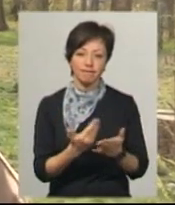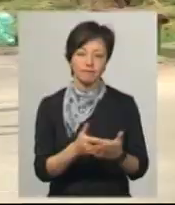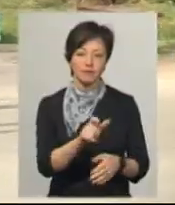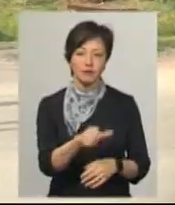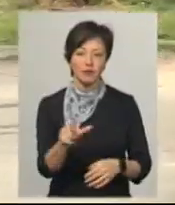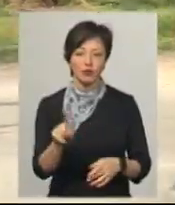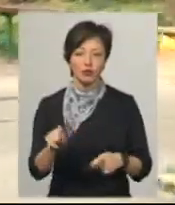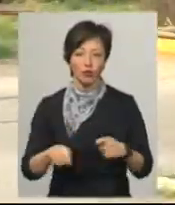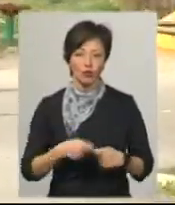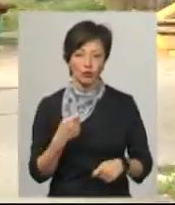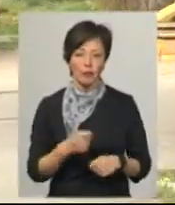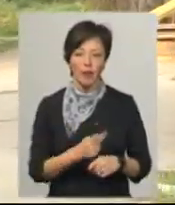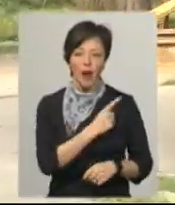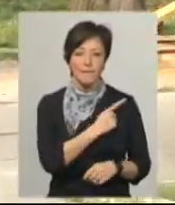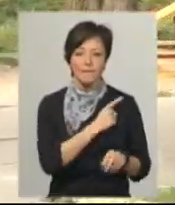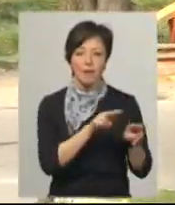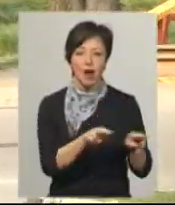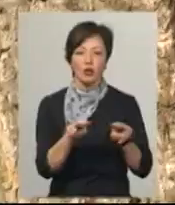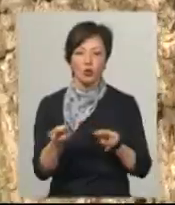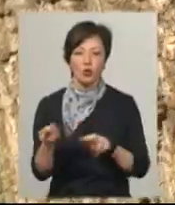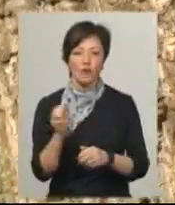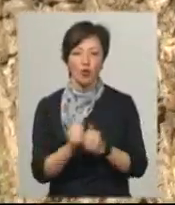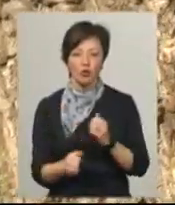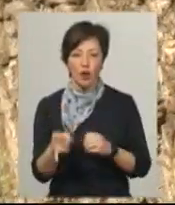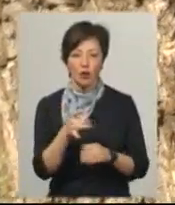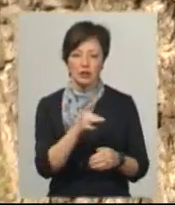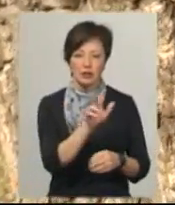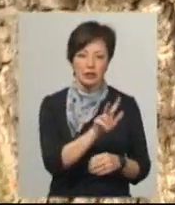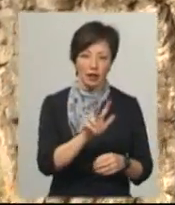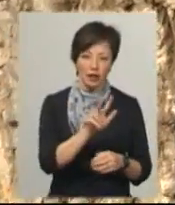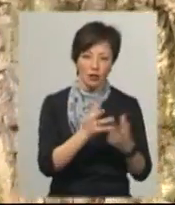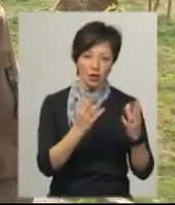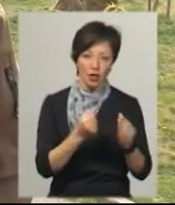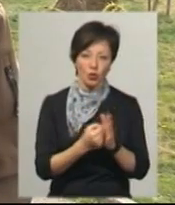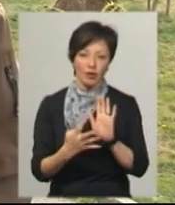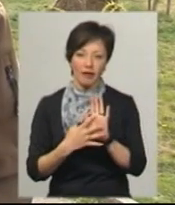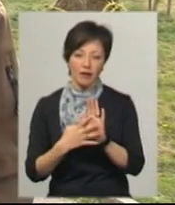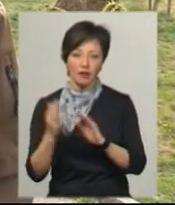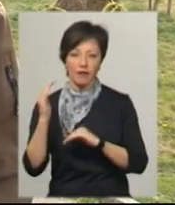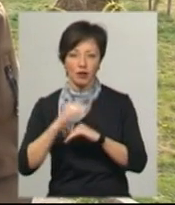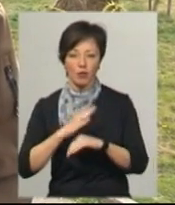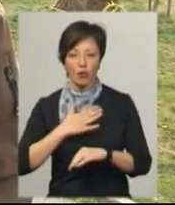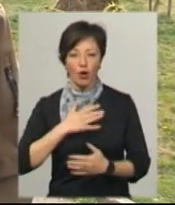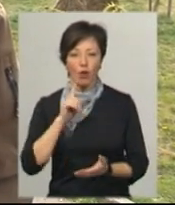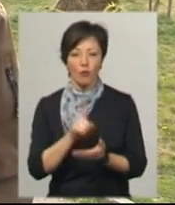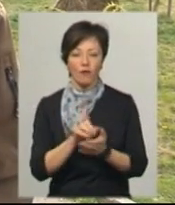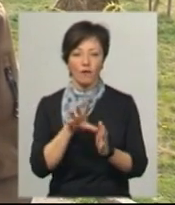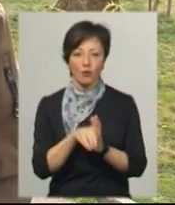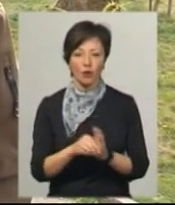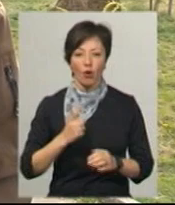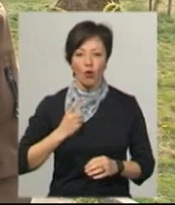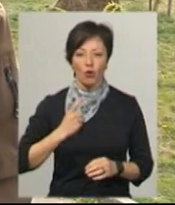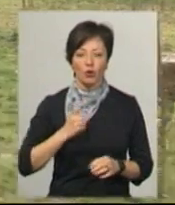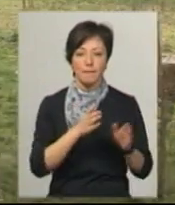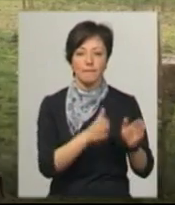порушують. Патрулюють у кожному мікрорайоні міста з третьої дня до дев'ятої години вечора. Мої обов'язки входить в функцію охорони